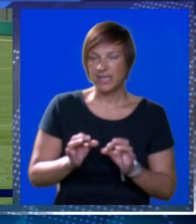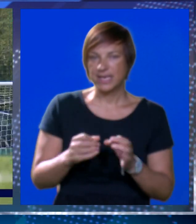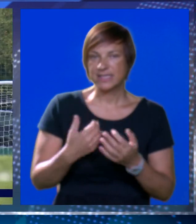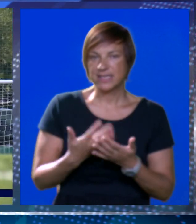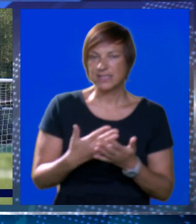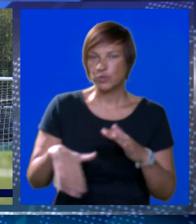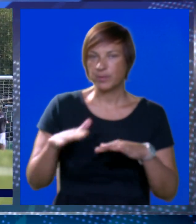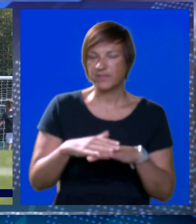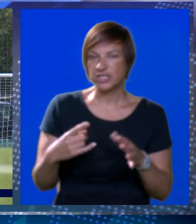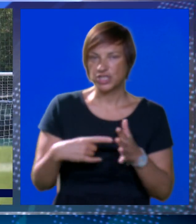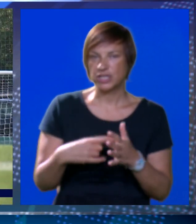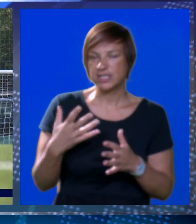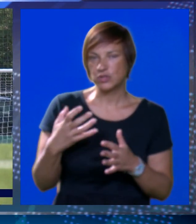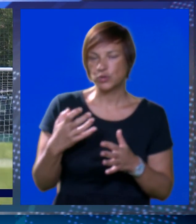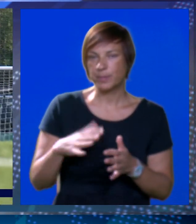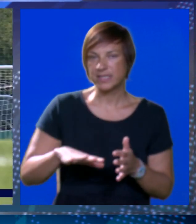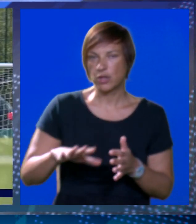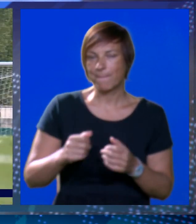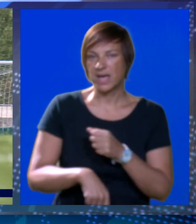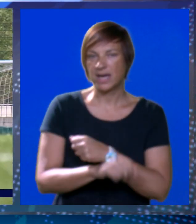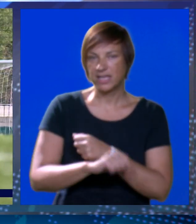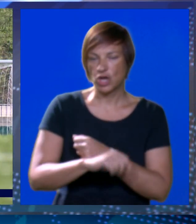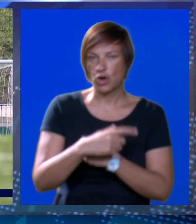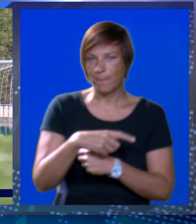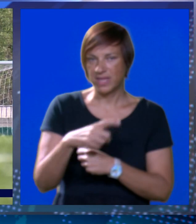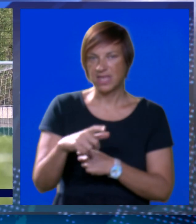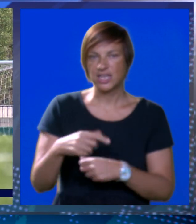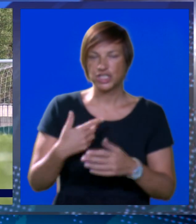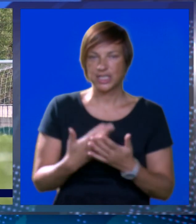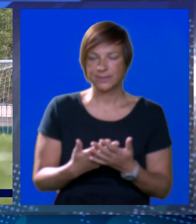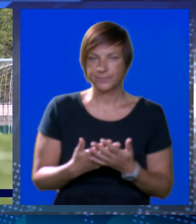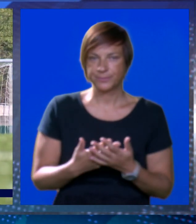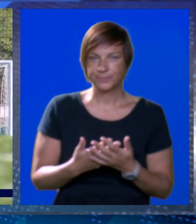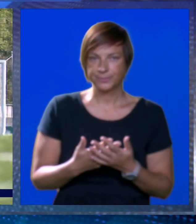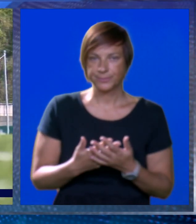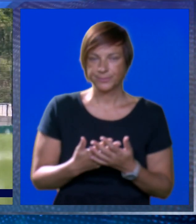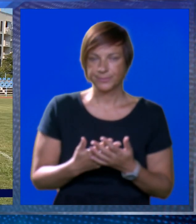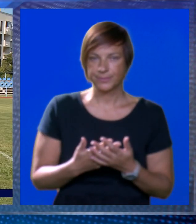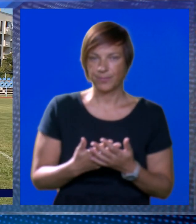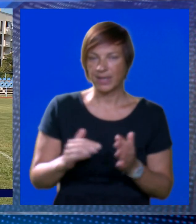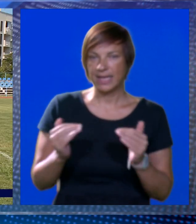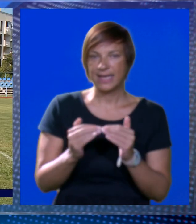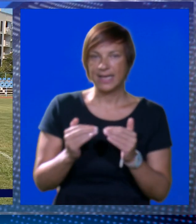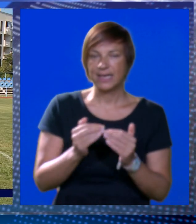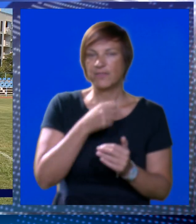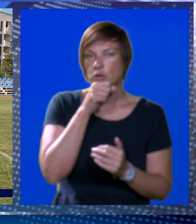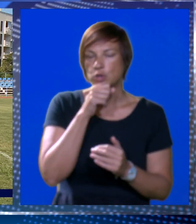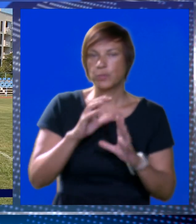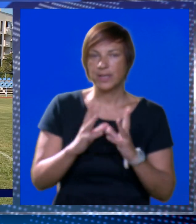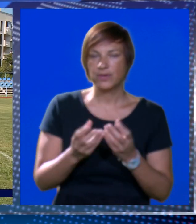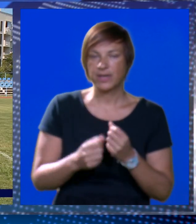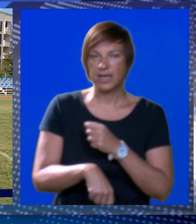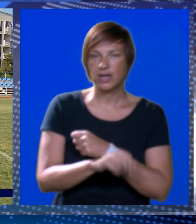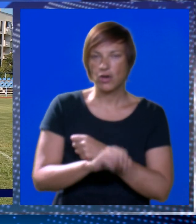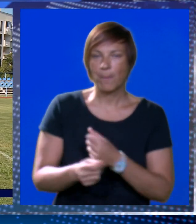jeseni nastupiti više od 1500 malih nogometašica i nogometaša. Na nivou županije, znači u